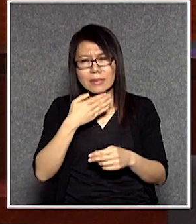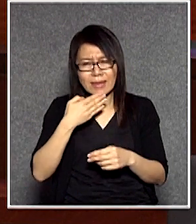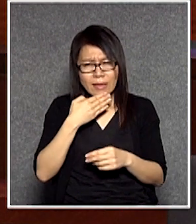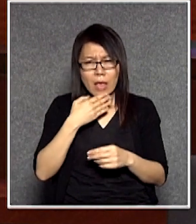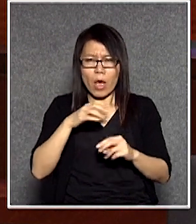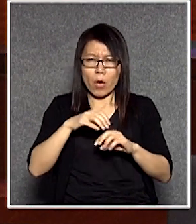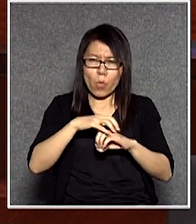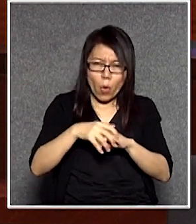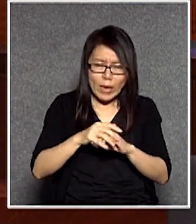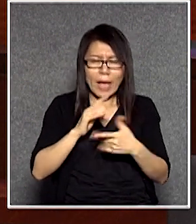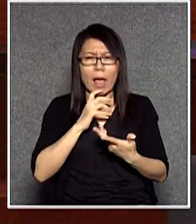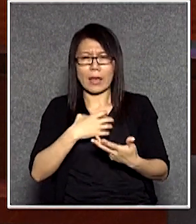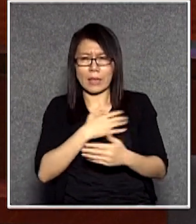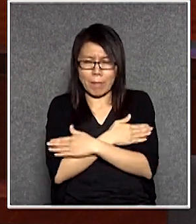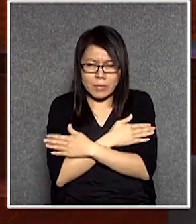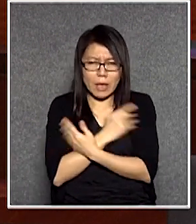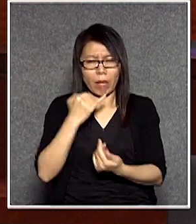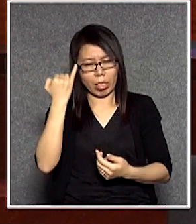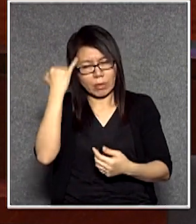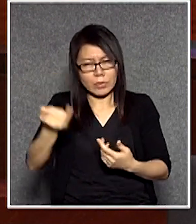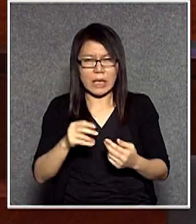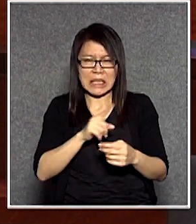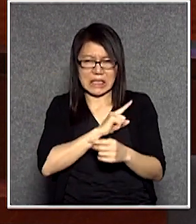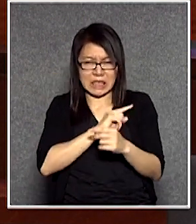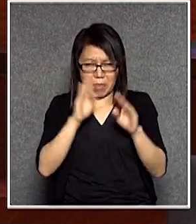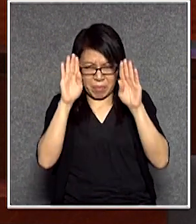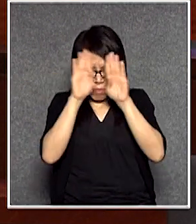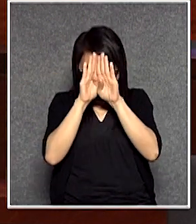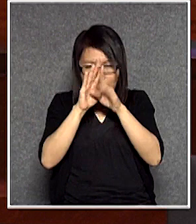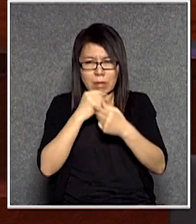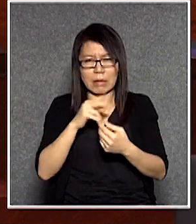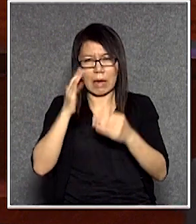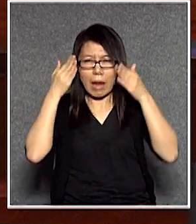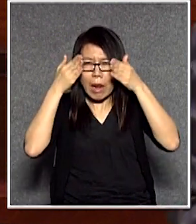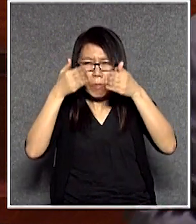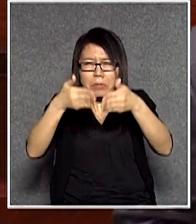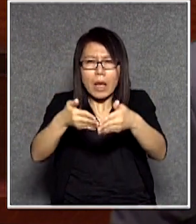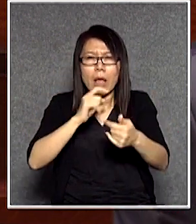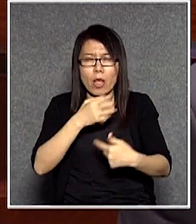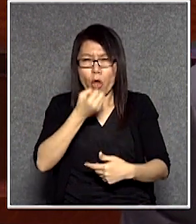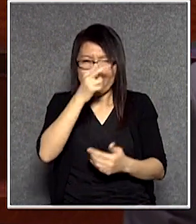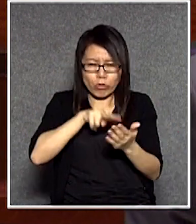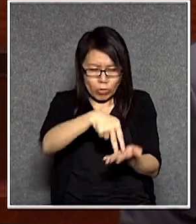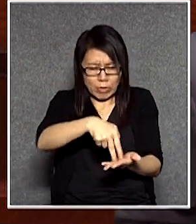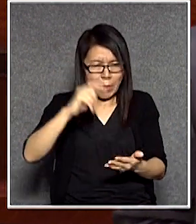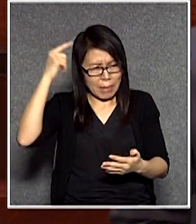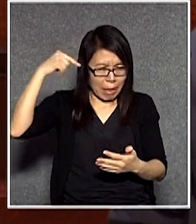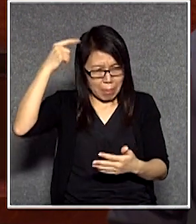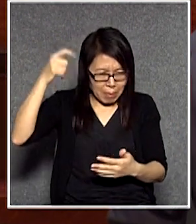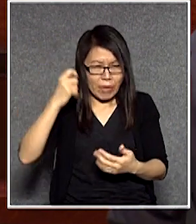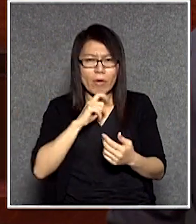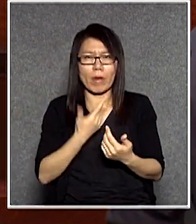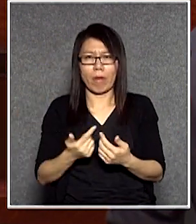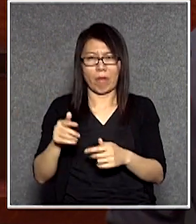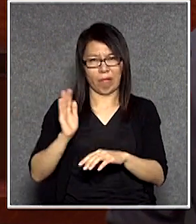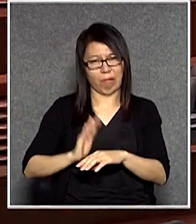情薄弱使得他們自我封閉視野狹窄催生港獨思想嘩他比譚耀